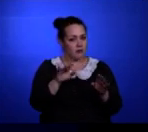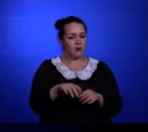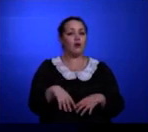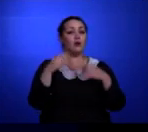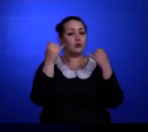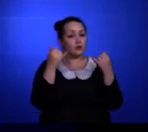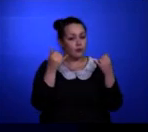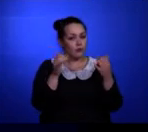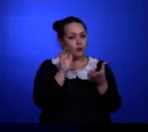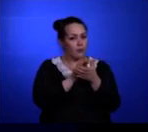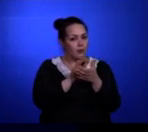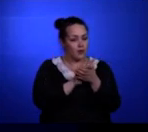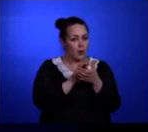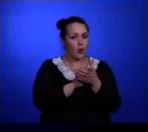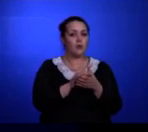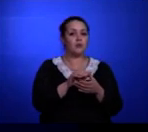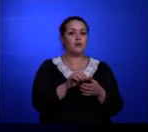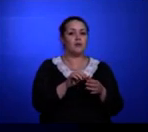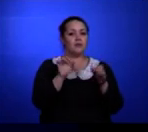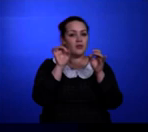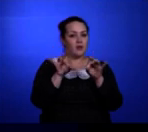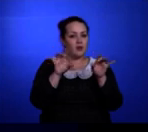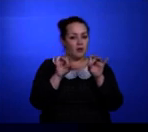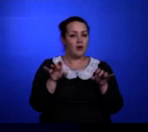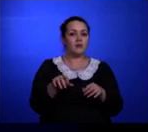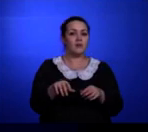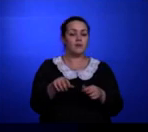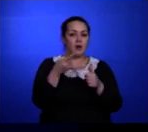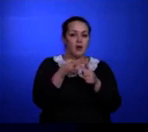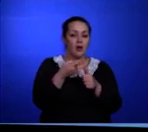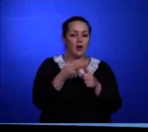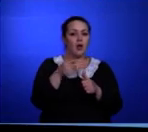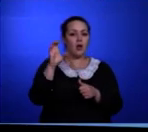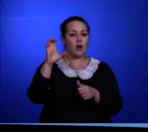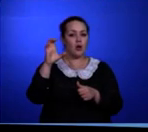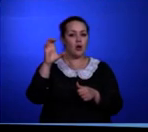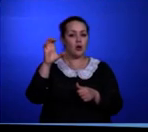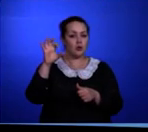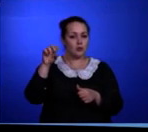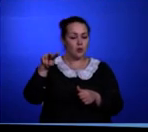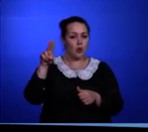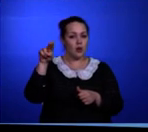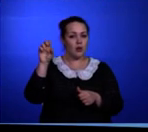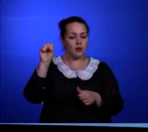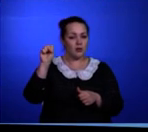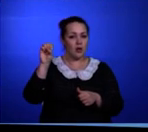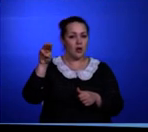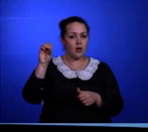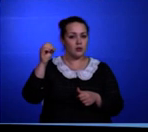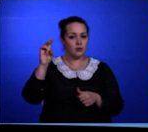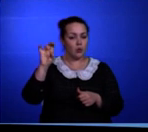Чингиза Айтматова «Солдатенок». Но сначала послушайте